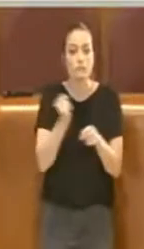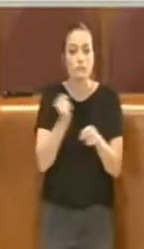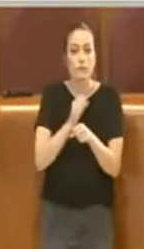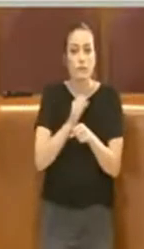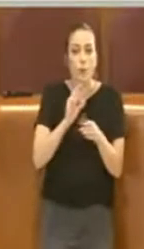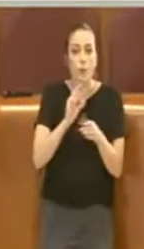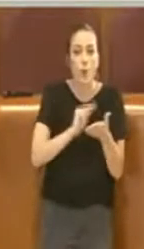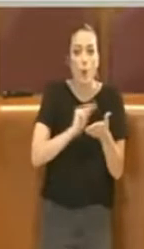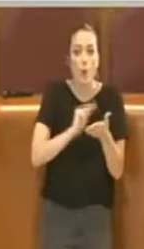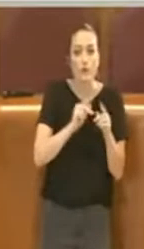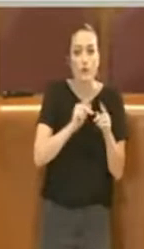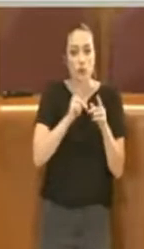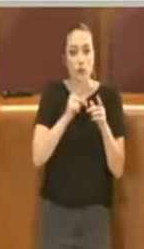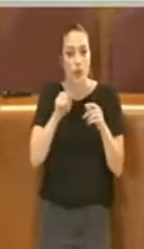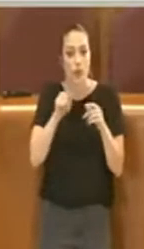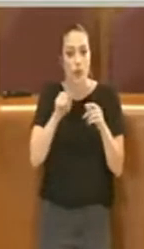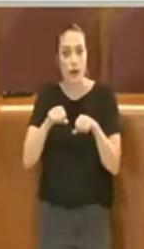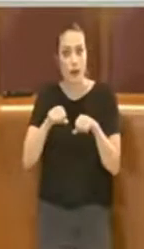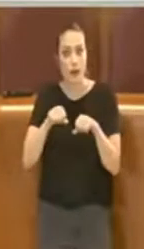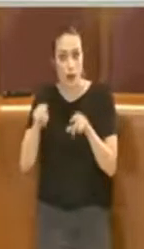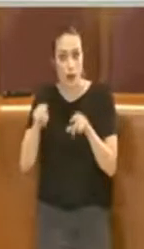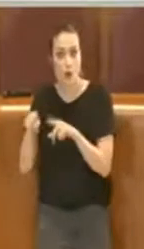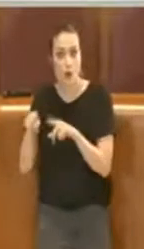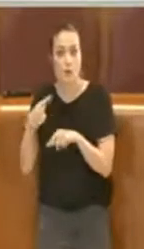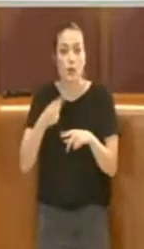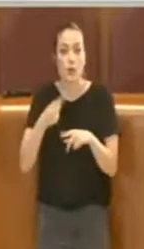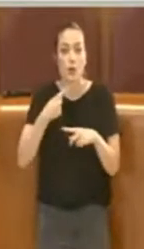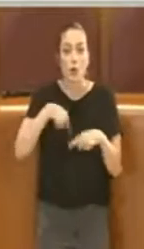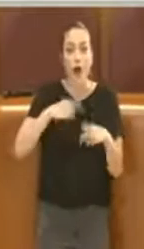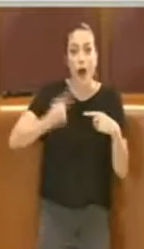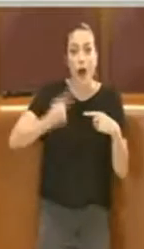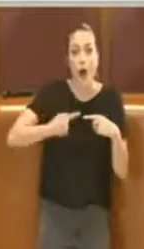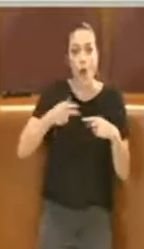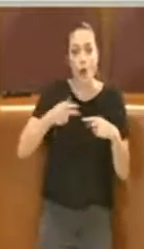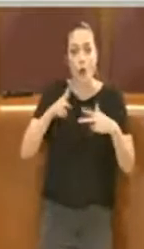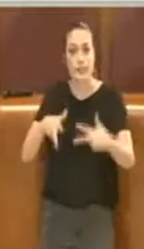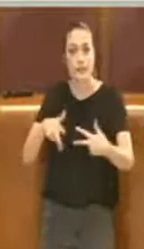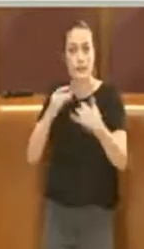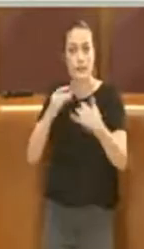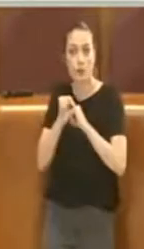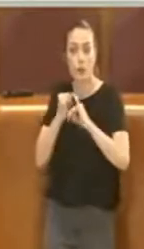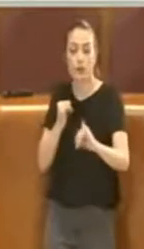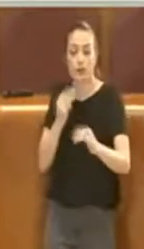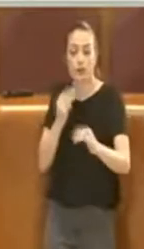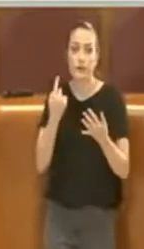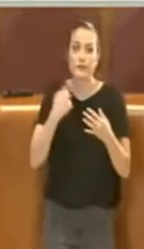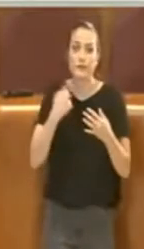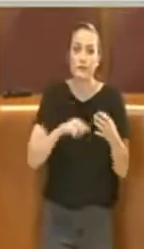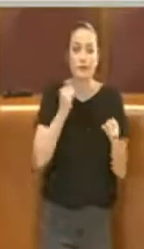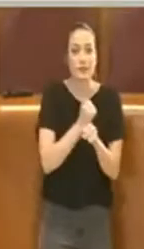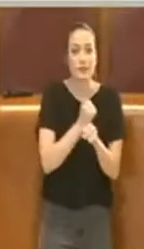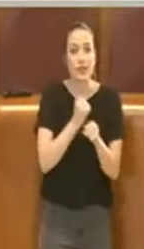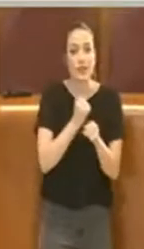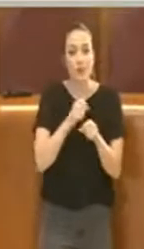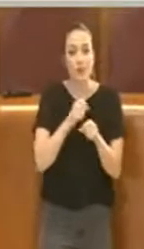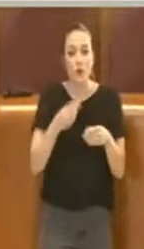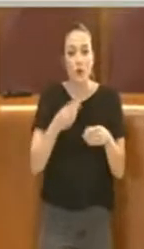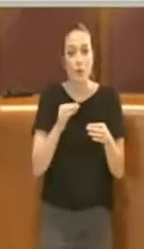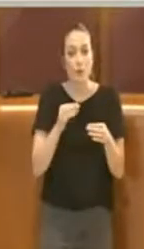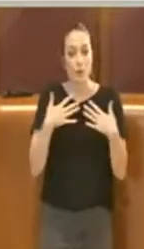e quindi le due fonti principali di reddito di queste attività non esistono oggi.